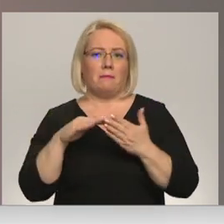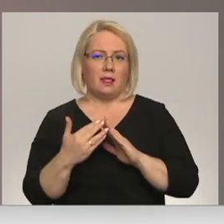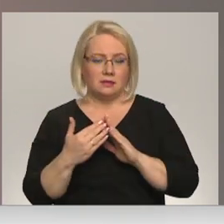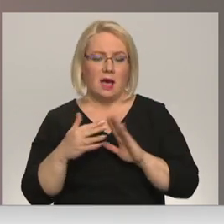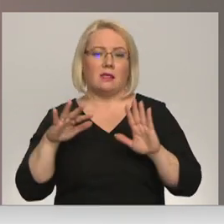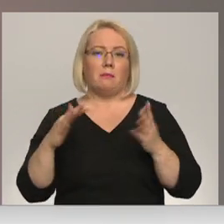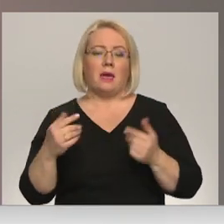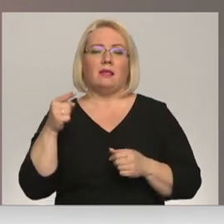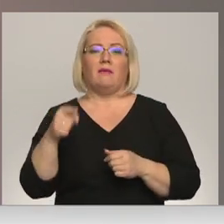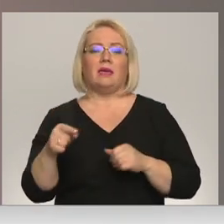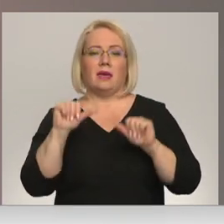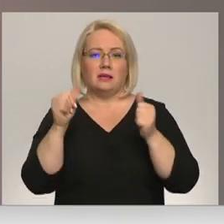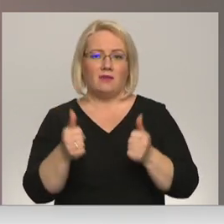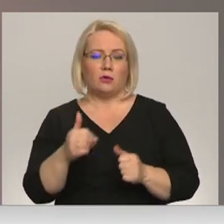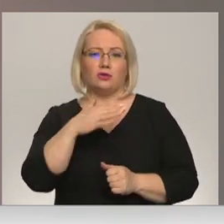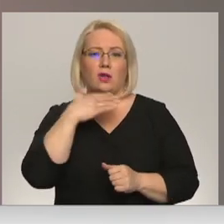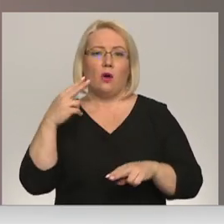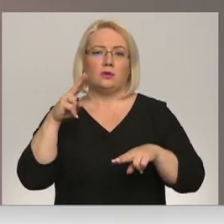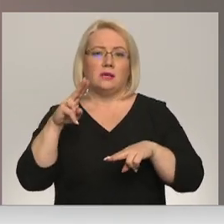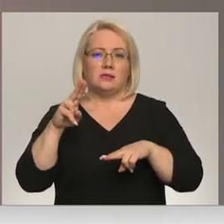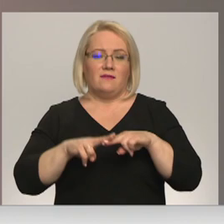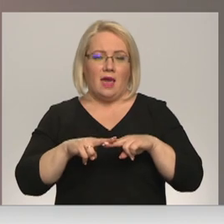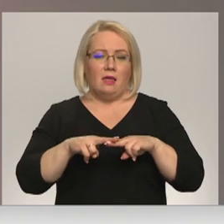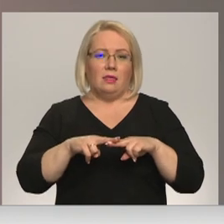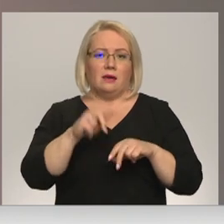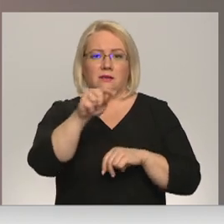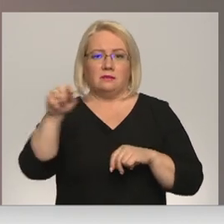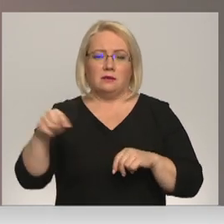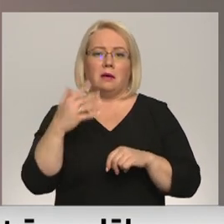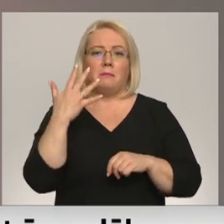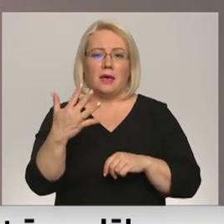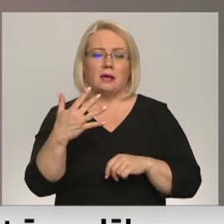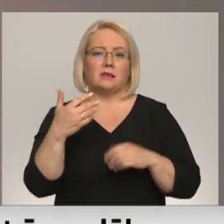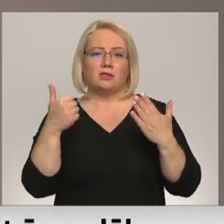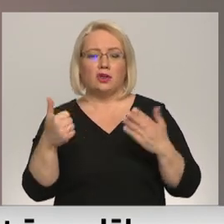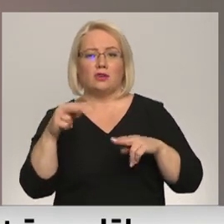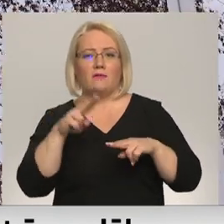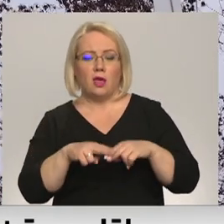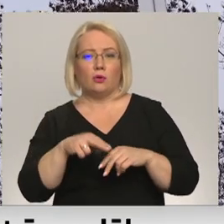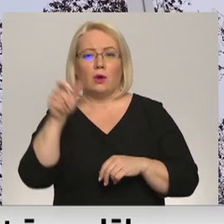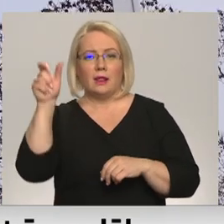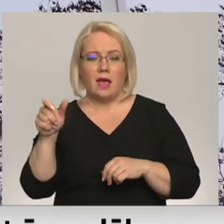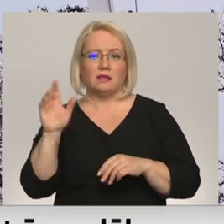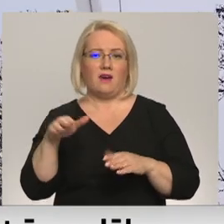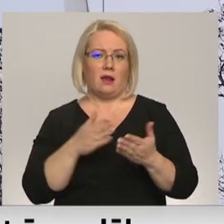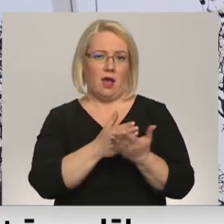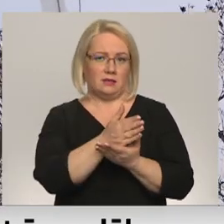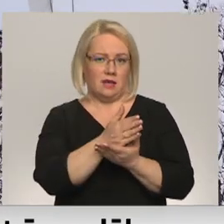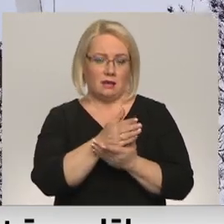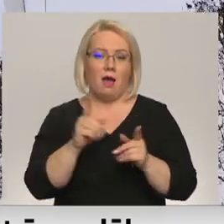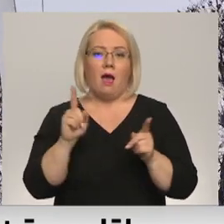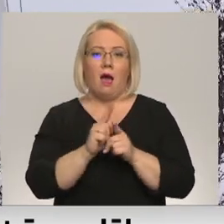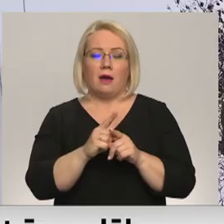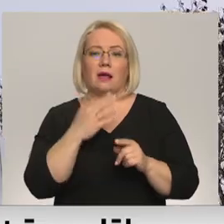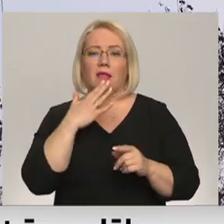viņi ir radījuši vairākas vietas, kādas, nezinu, piecas, sešas, kur klients var opiciāli aizdāt. Arī Nacionālajā